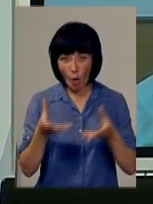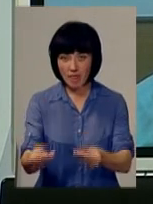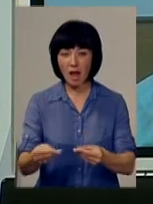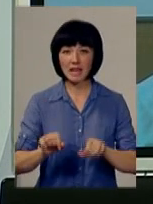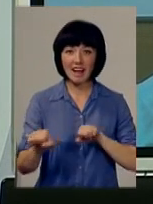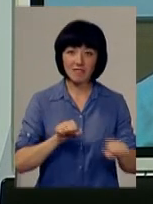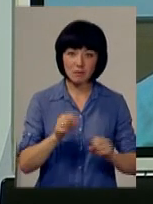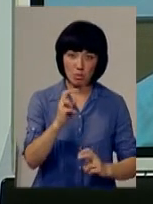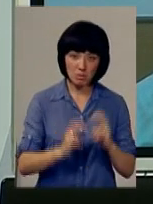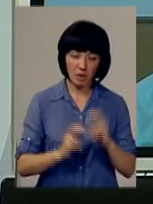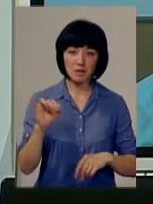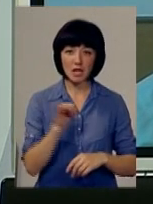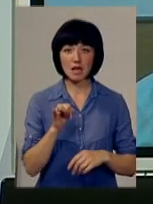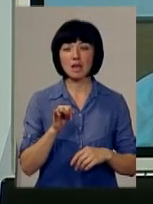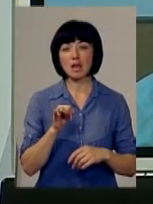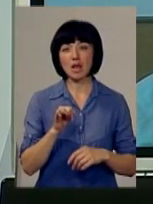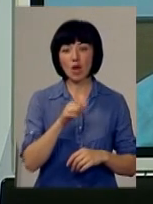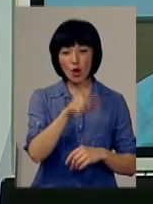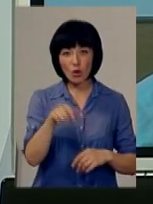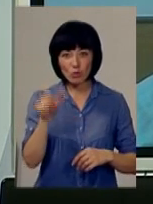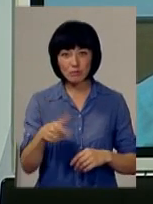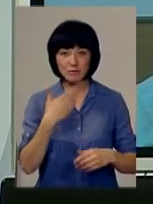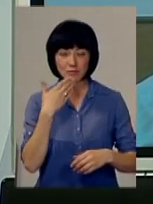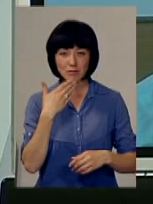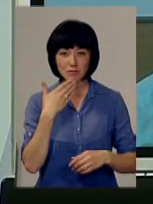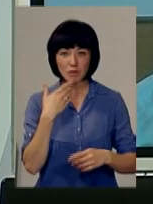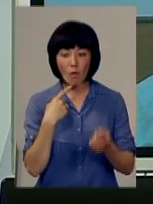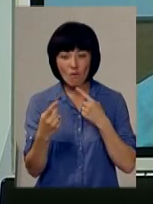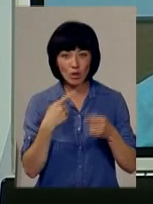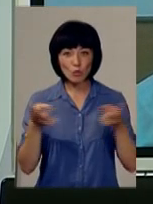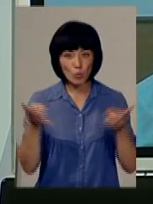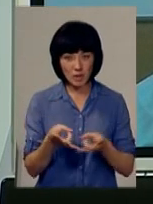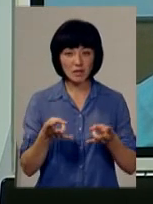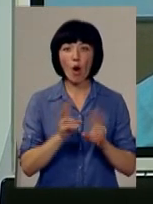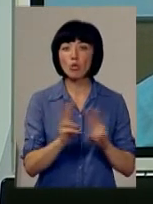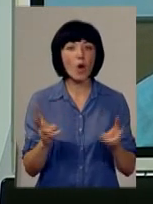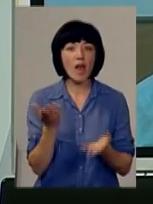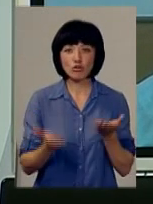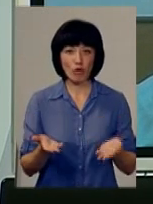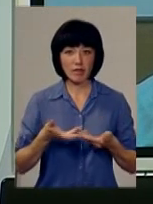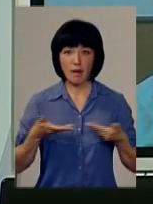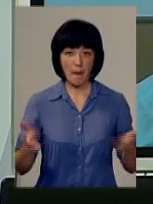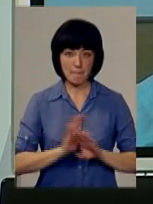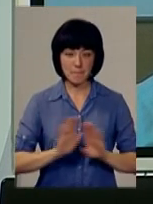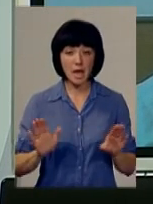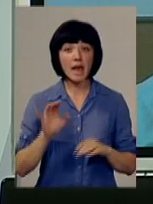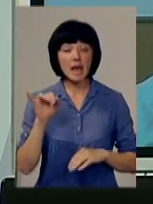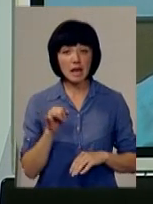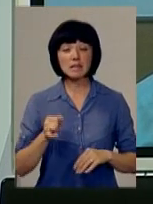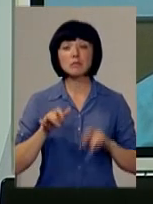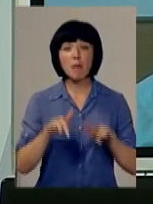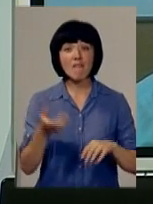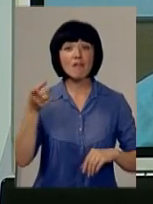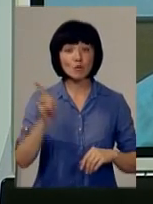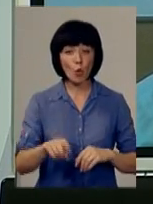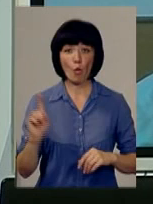підприємств, і зуміли переконати тих людей, що це, як би, необхідність, якщо хто, якщо не ми, будемо так казати. І, ну, справа